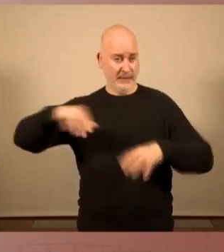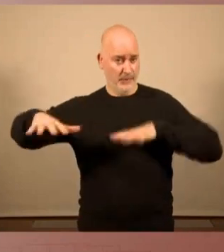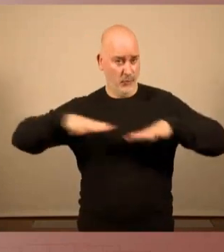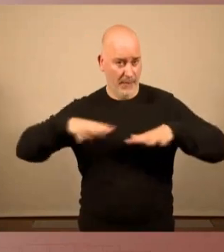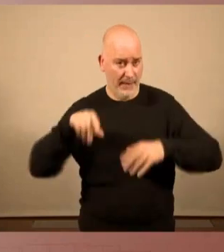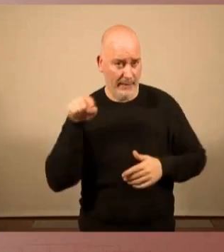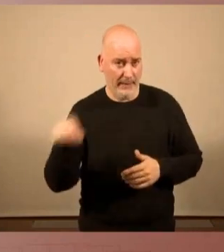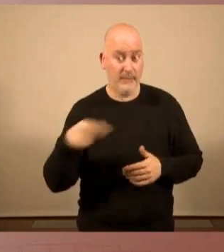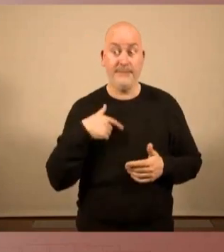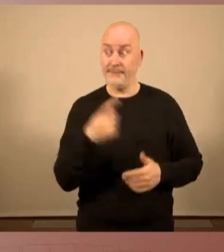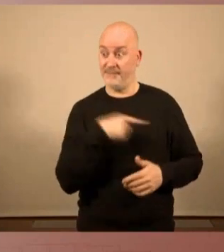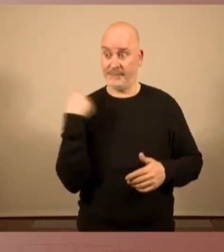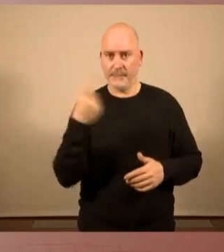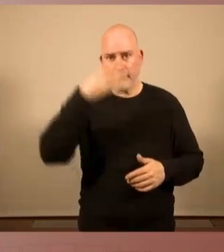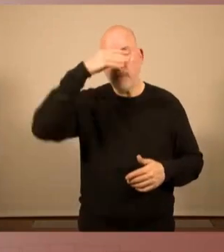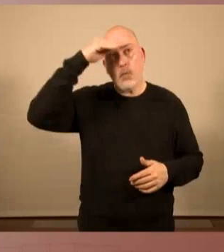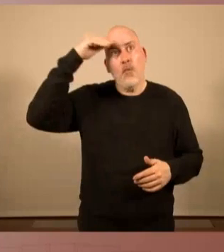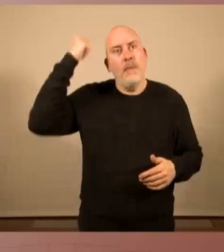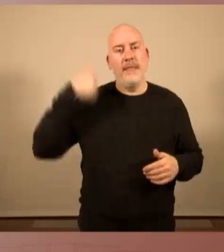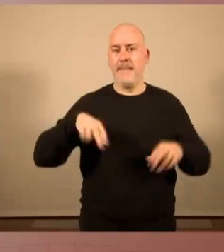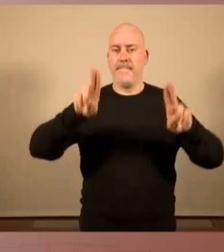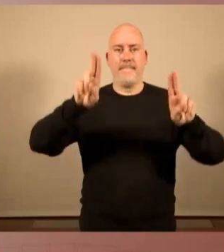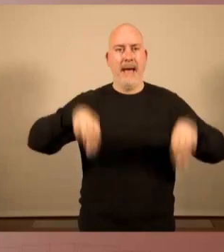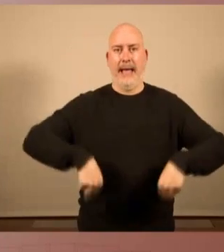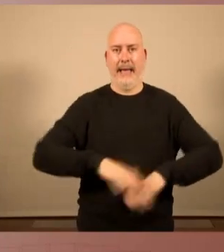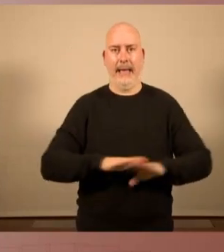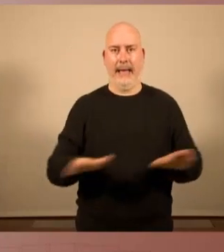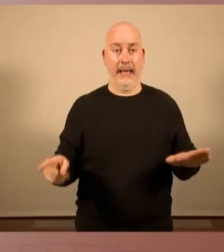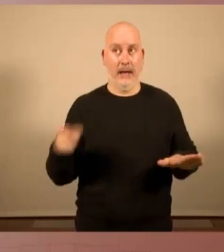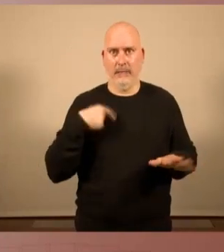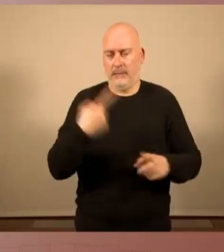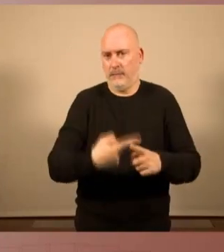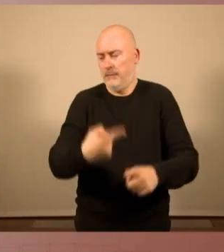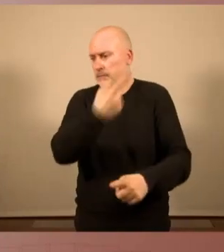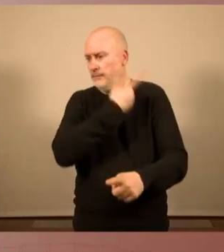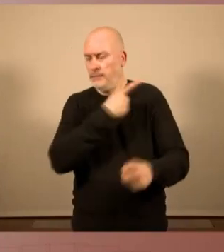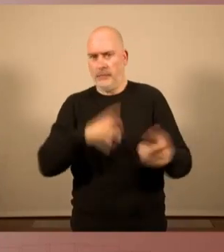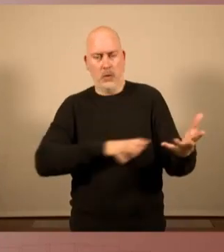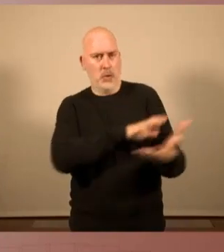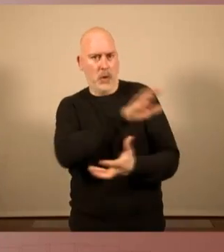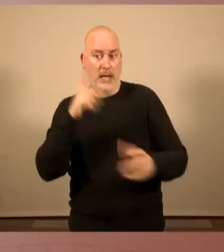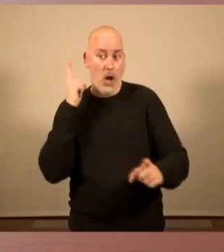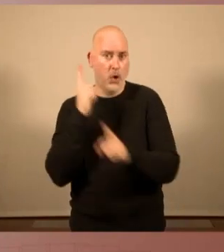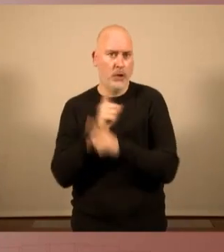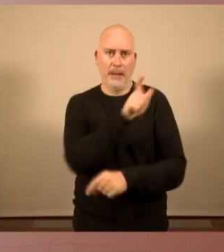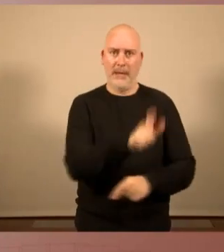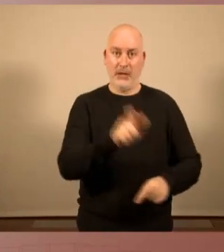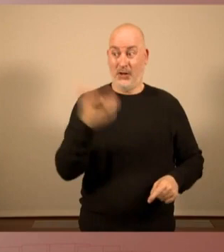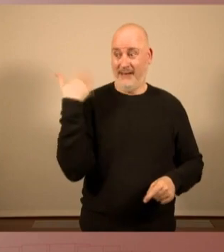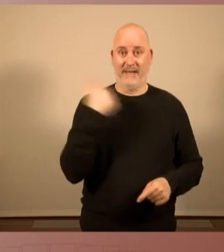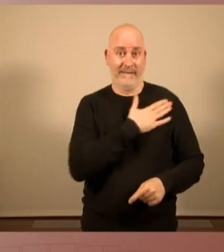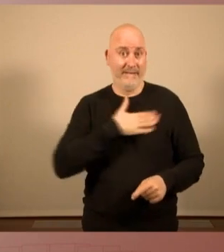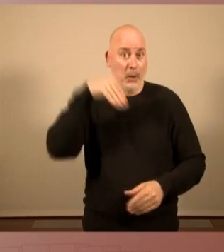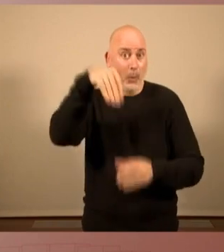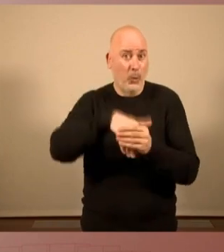no podrem oblidar mai aquesta desmejorada violència contra les persones que només volíem votar, no